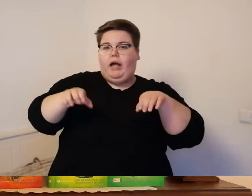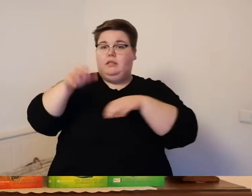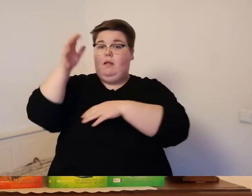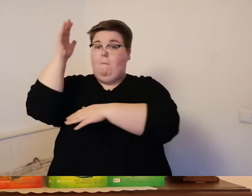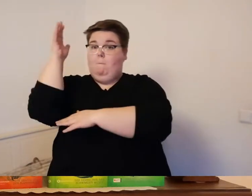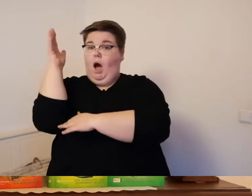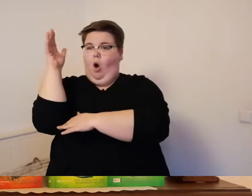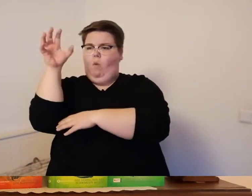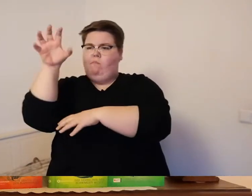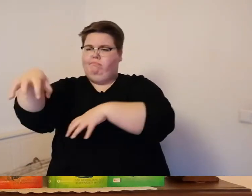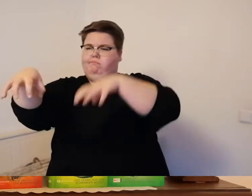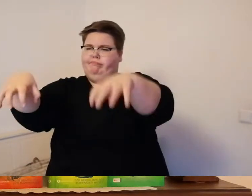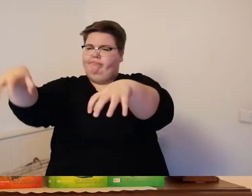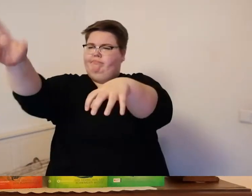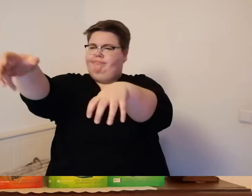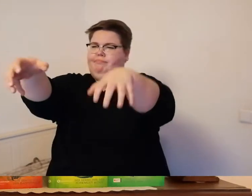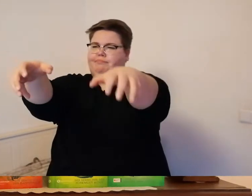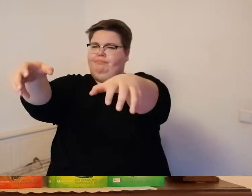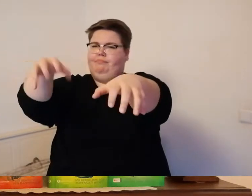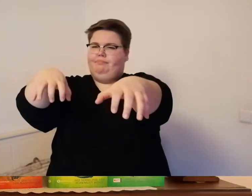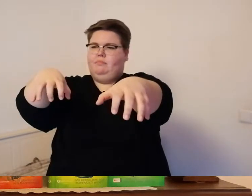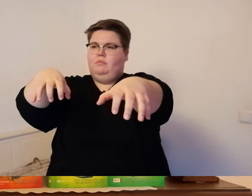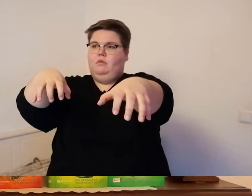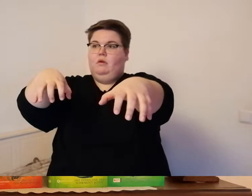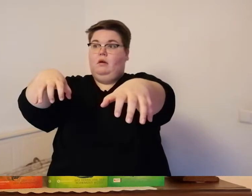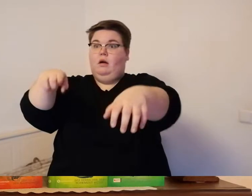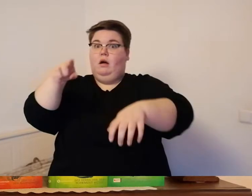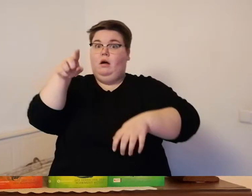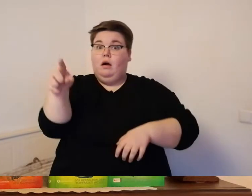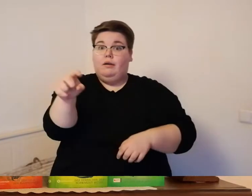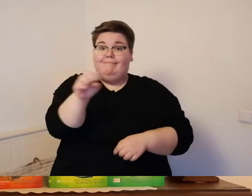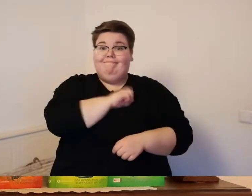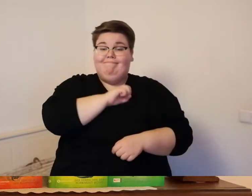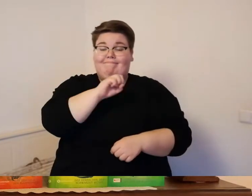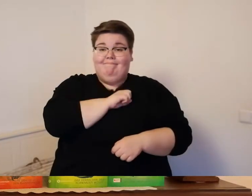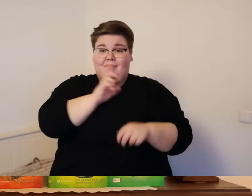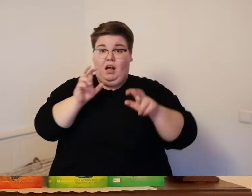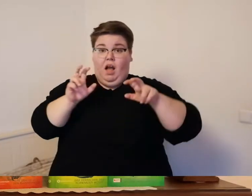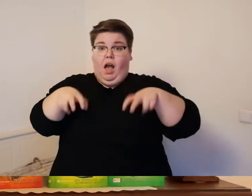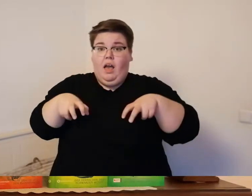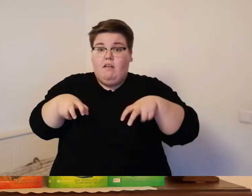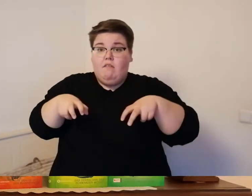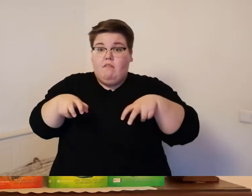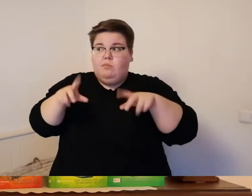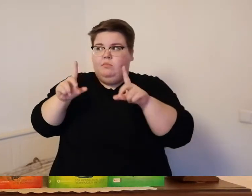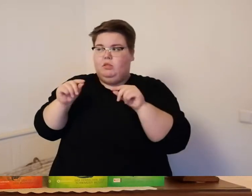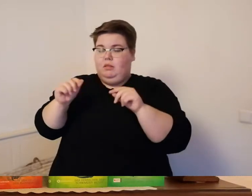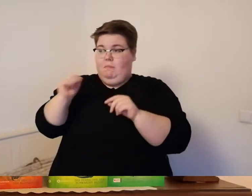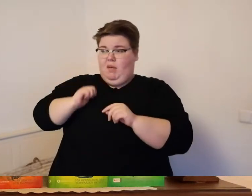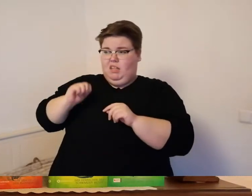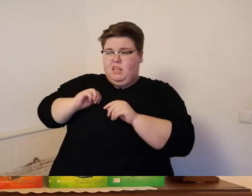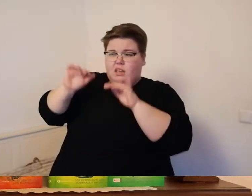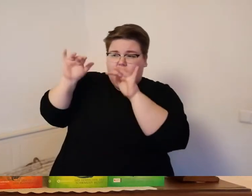herz klopfte aufgeregt das nest des greifs hier mussten die mädchen sein er trat einen schritt